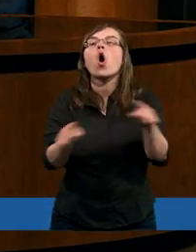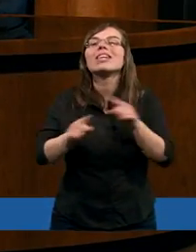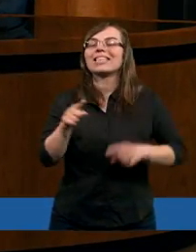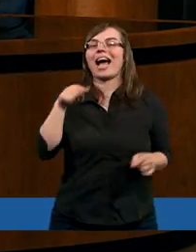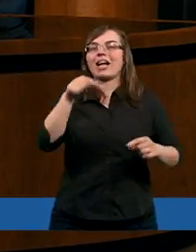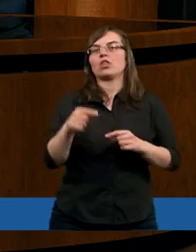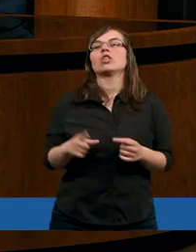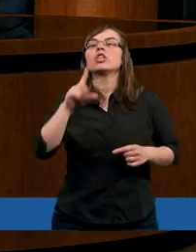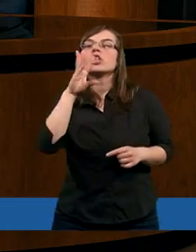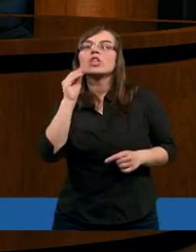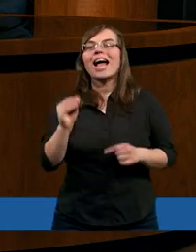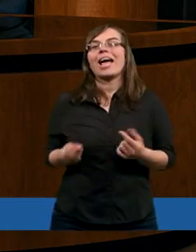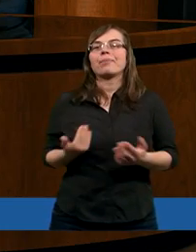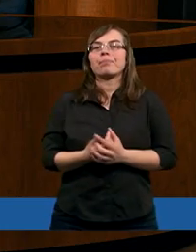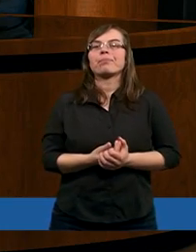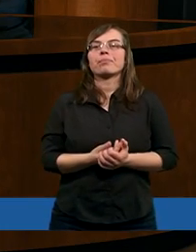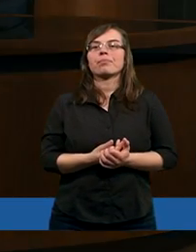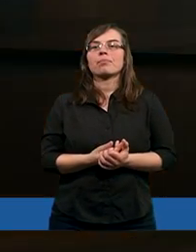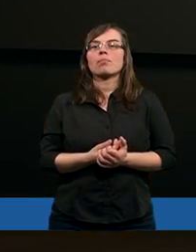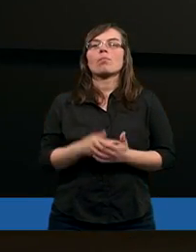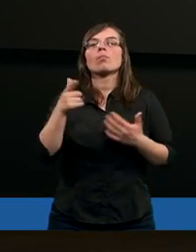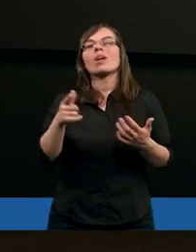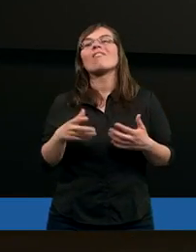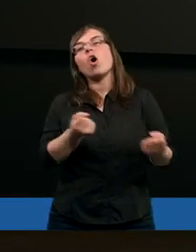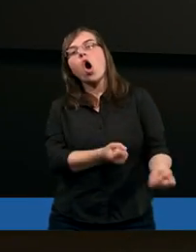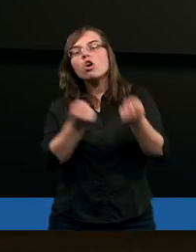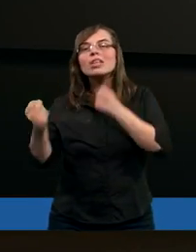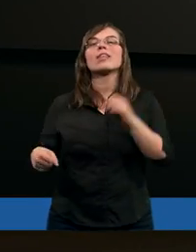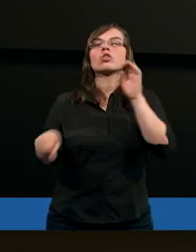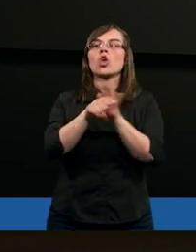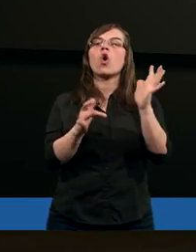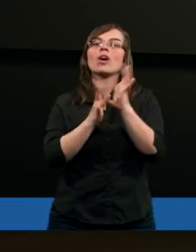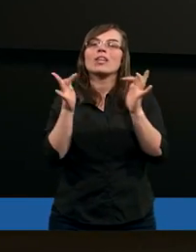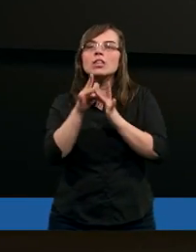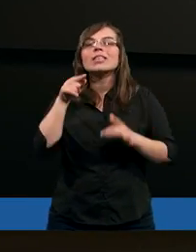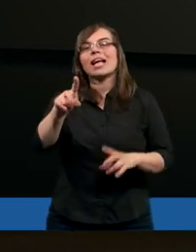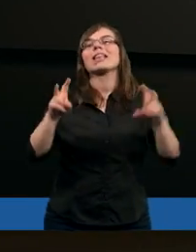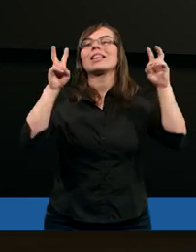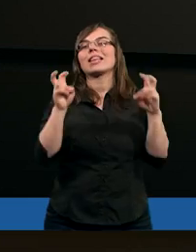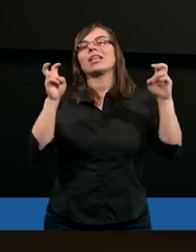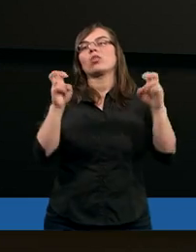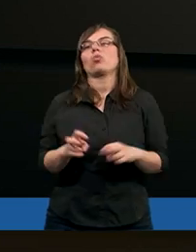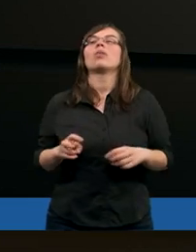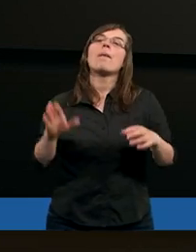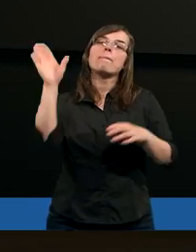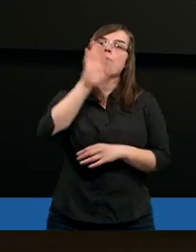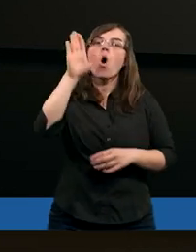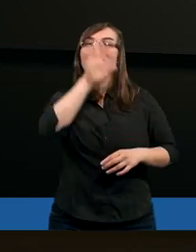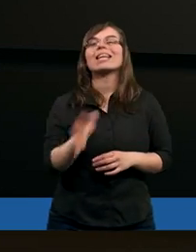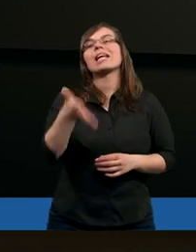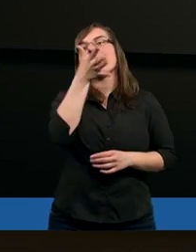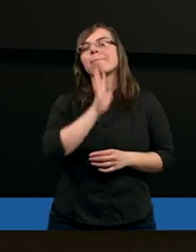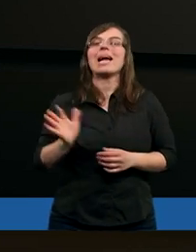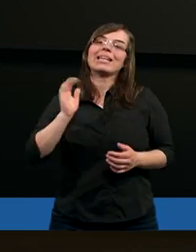oznacza w odniesieniu do Chrystusa ten tytuł, ten